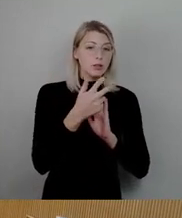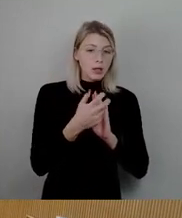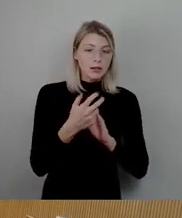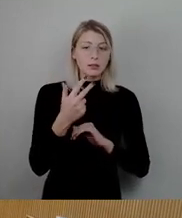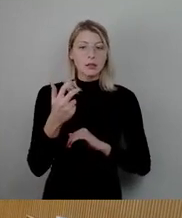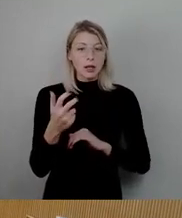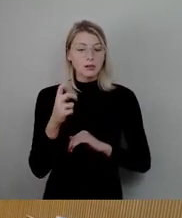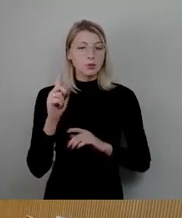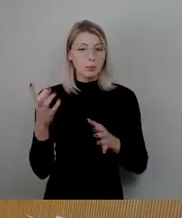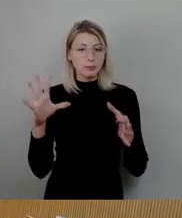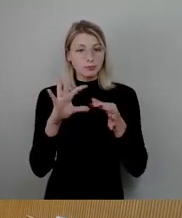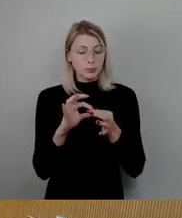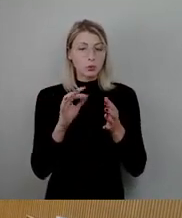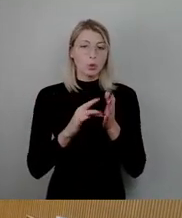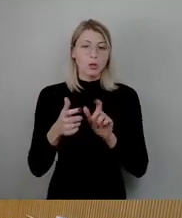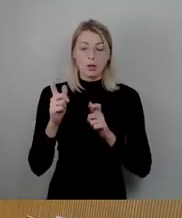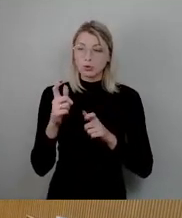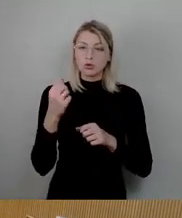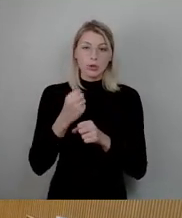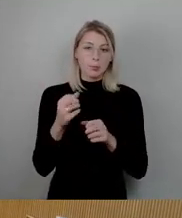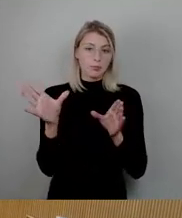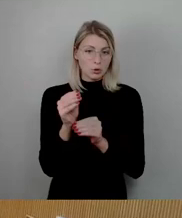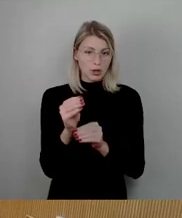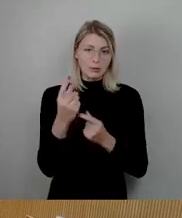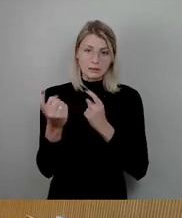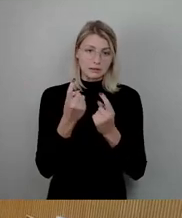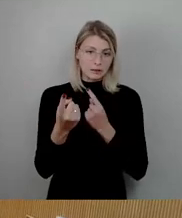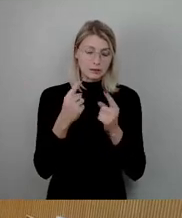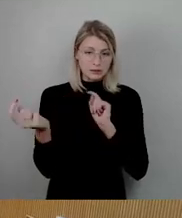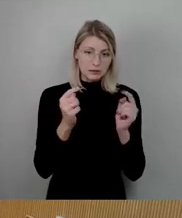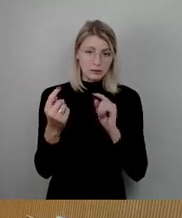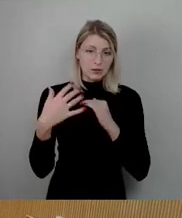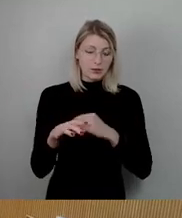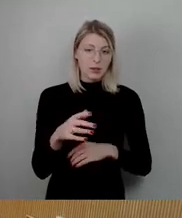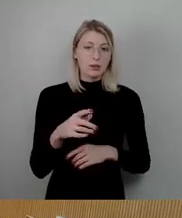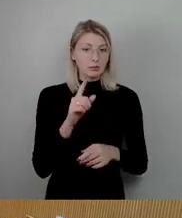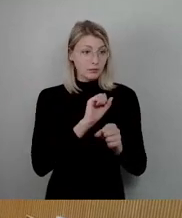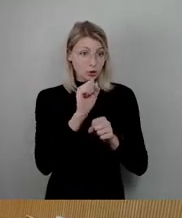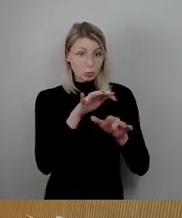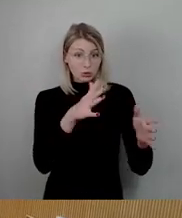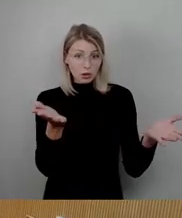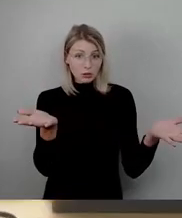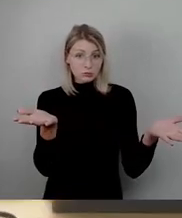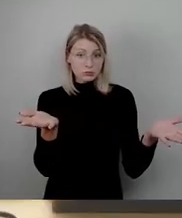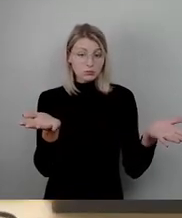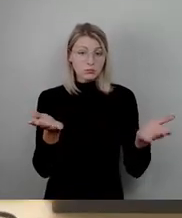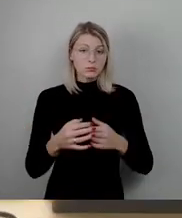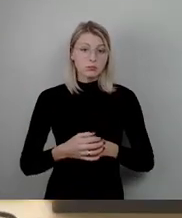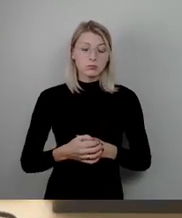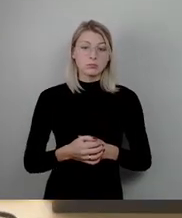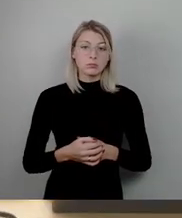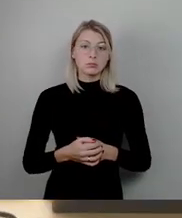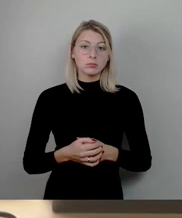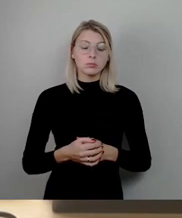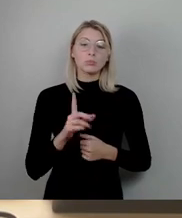immer zusammen diskutiert. Gut, ich frage mal so, gibt es da Widerspruch? Wurden wir das so verfahren?